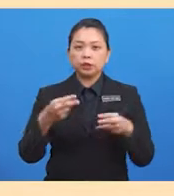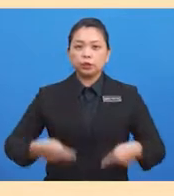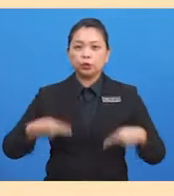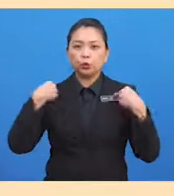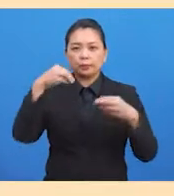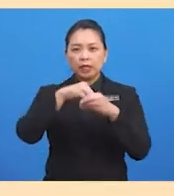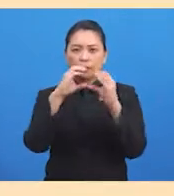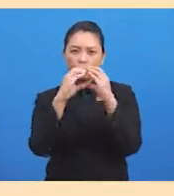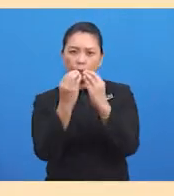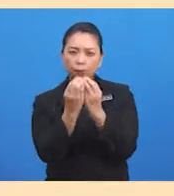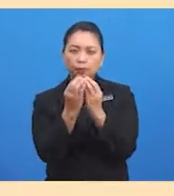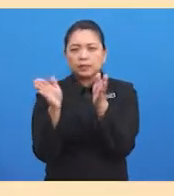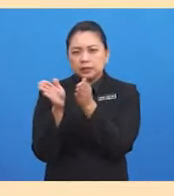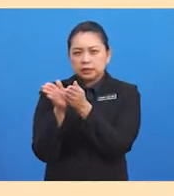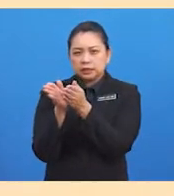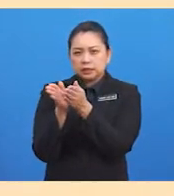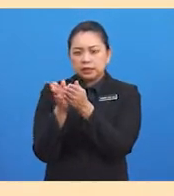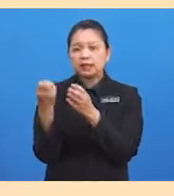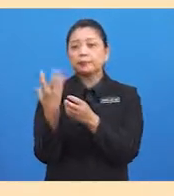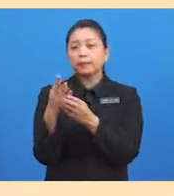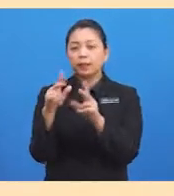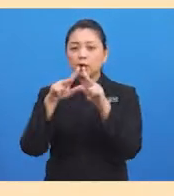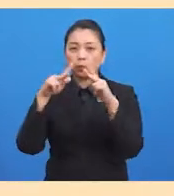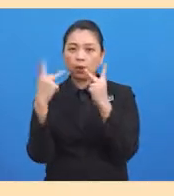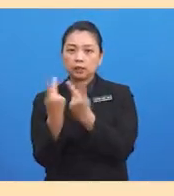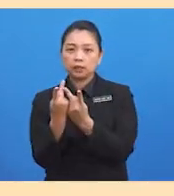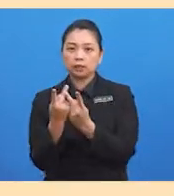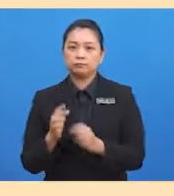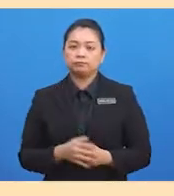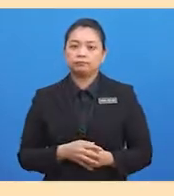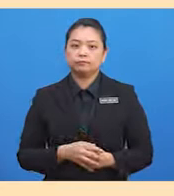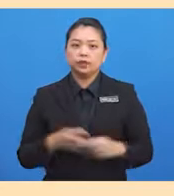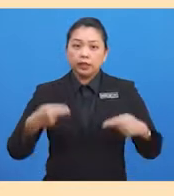beberapa keluarga. Mereka hidup dalam keadaan nomad.